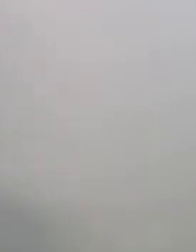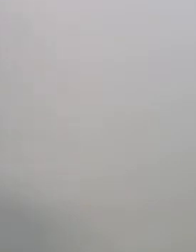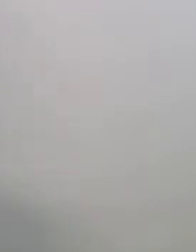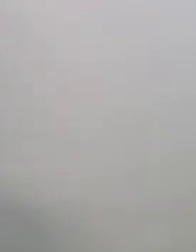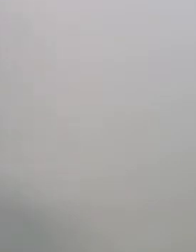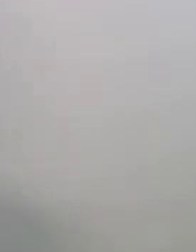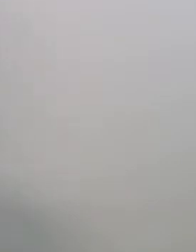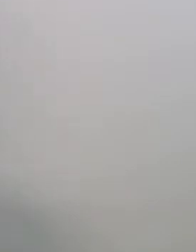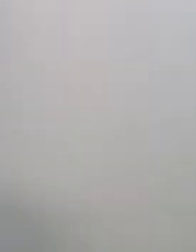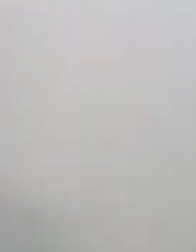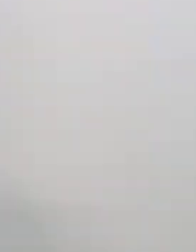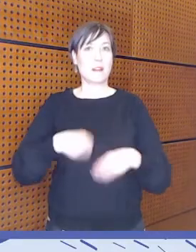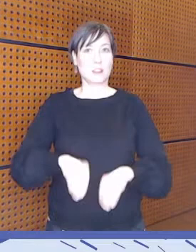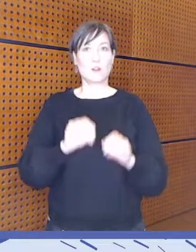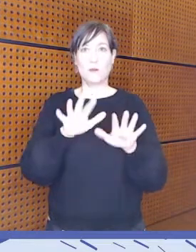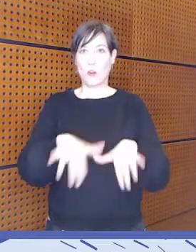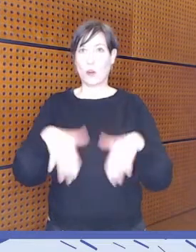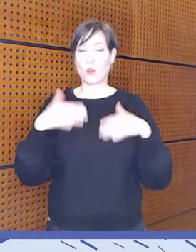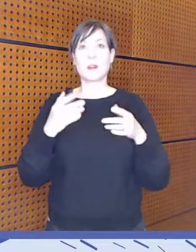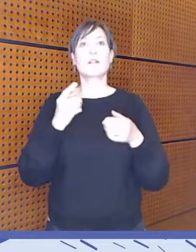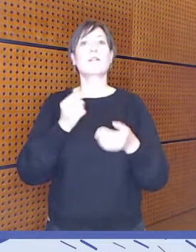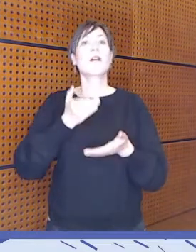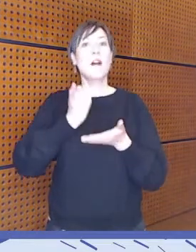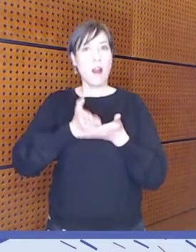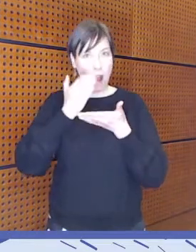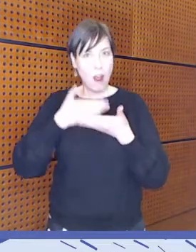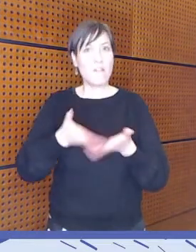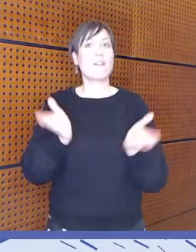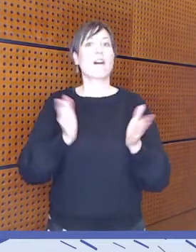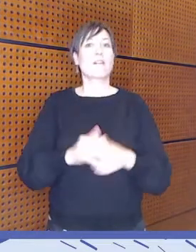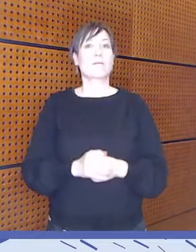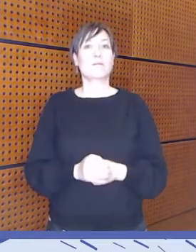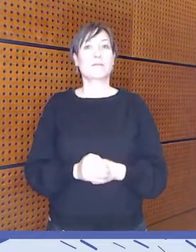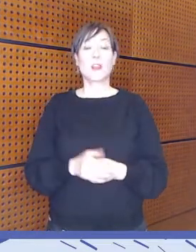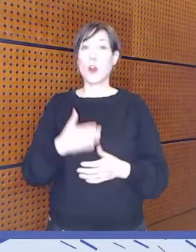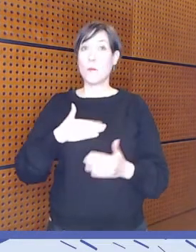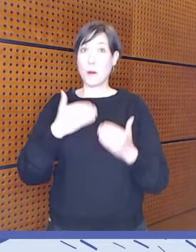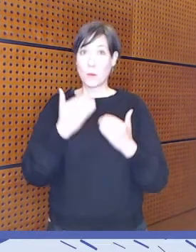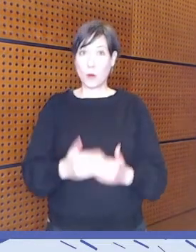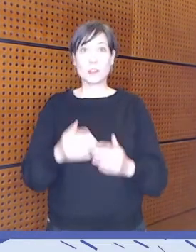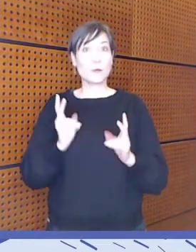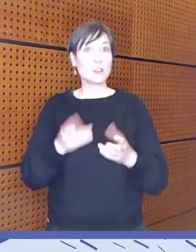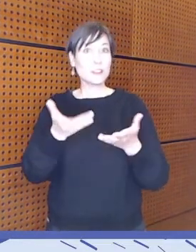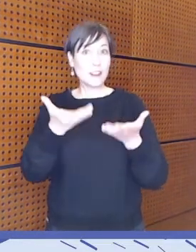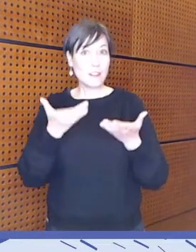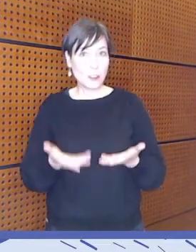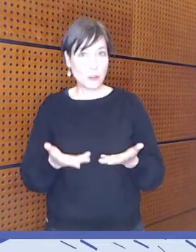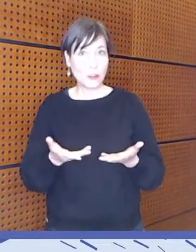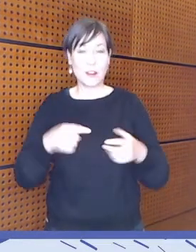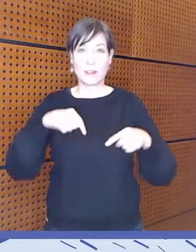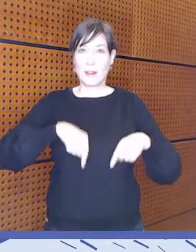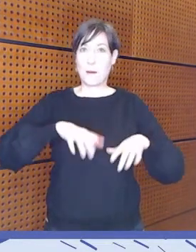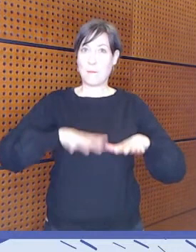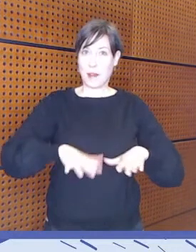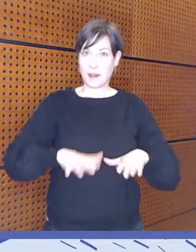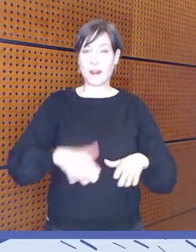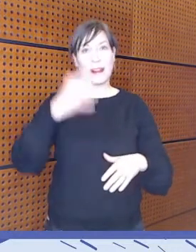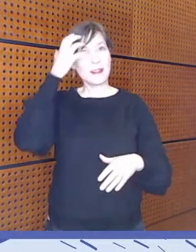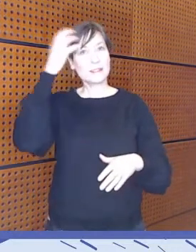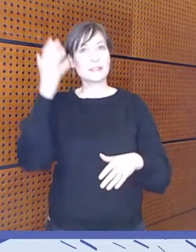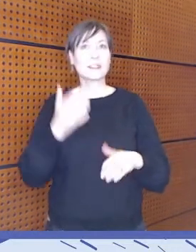mediakasvatusfoorumia. Tervetuloa minunkin puolestani niin tänne paikan päälle Helsingin